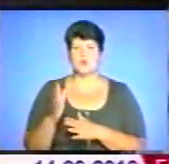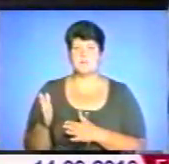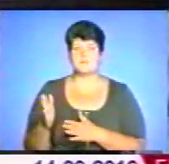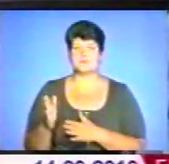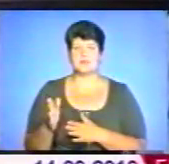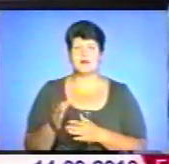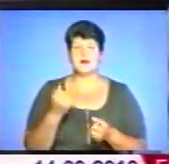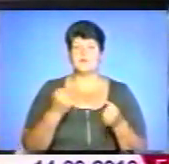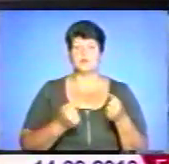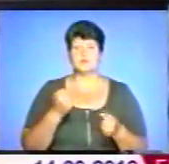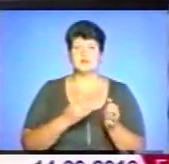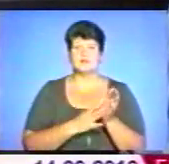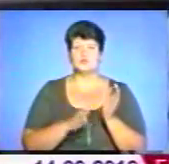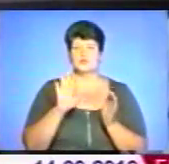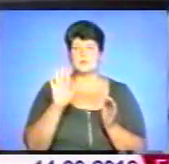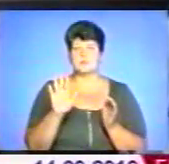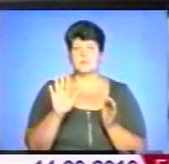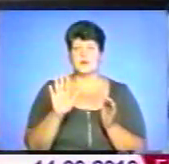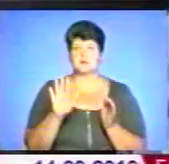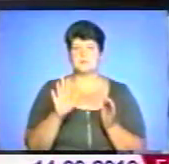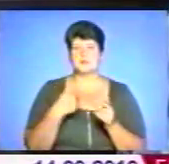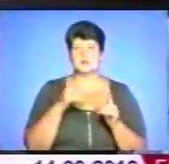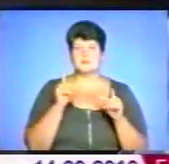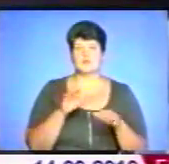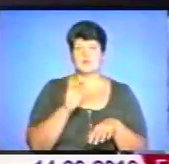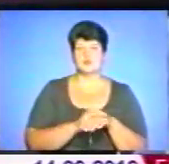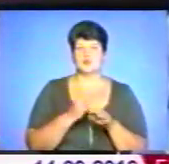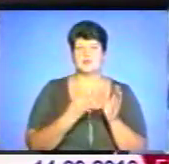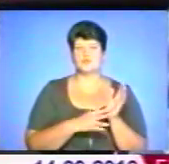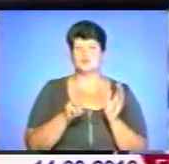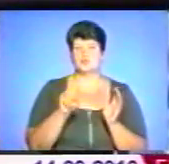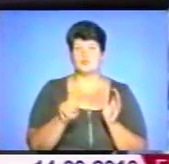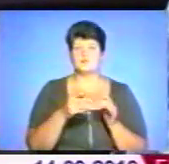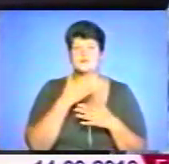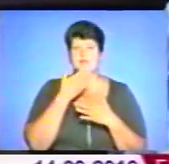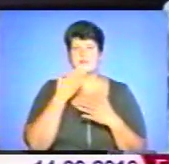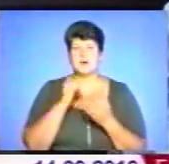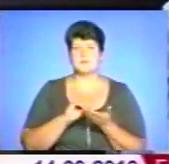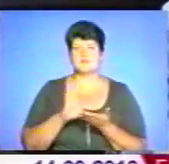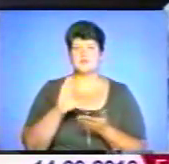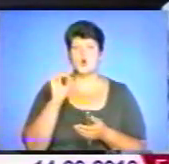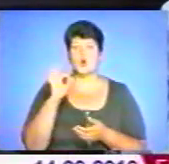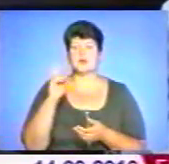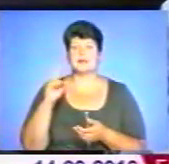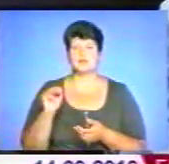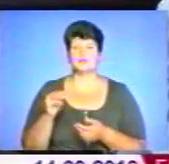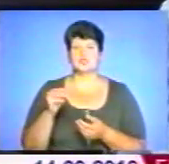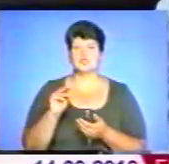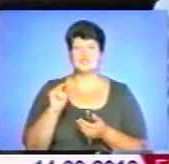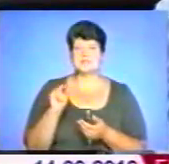автомобіль, де їздить на 95-му, ми їздимо на 92-му, бо він відносно підвищення октанового числа.